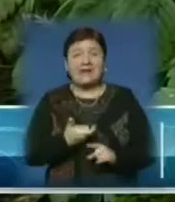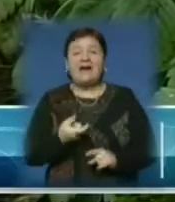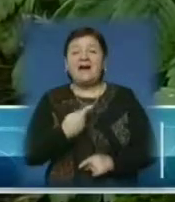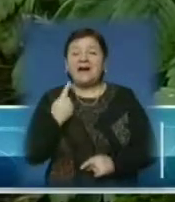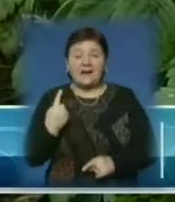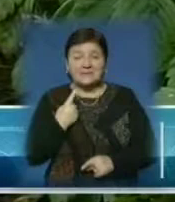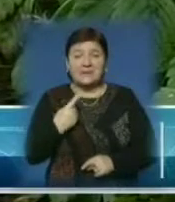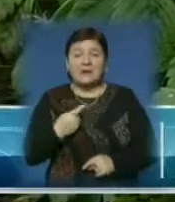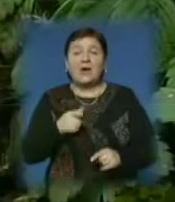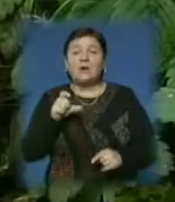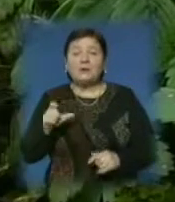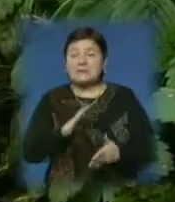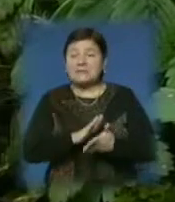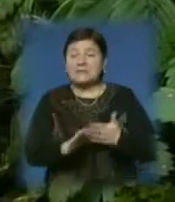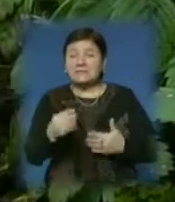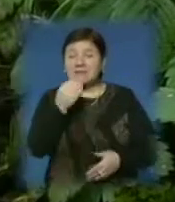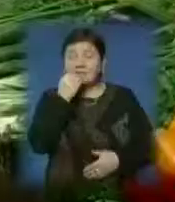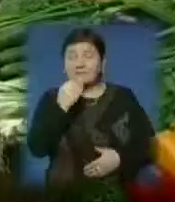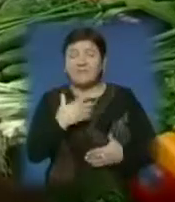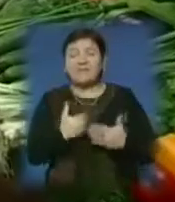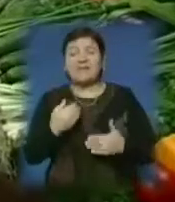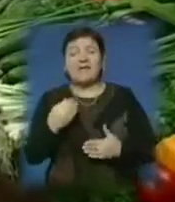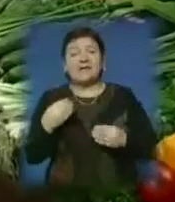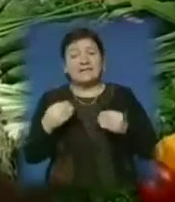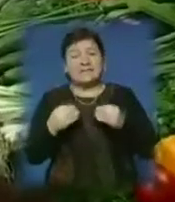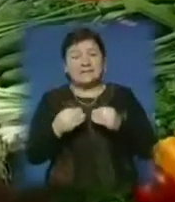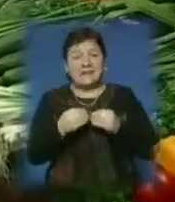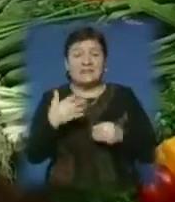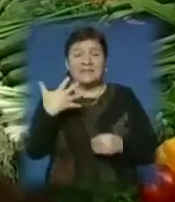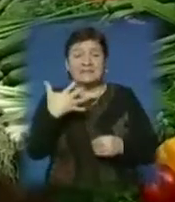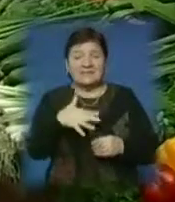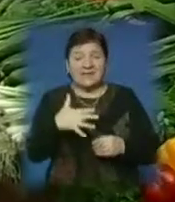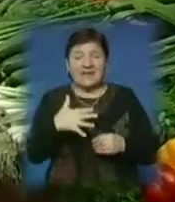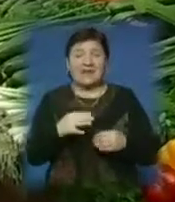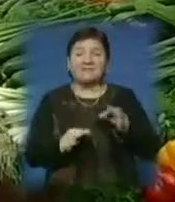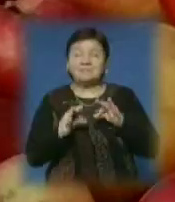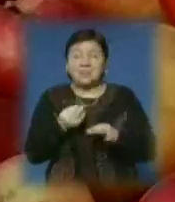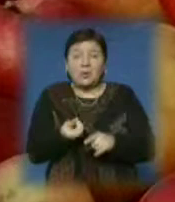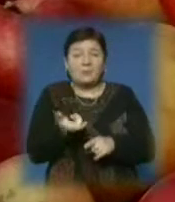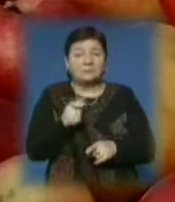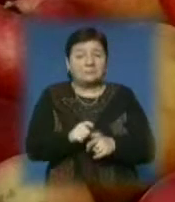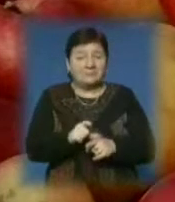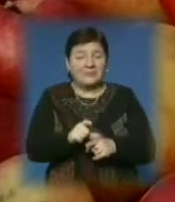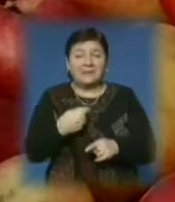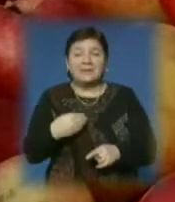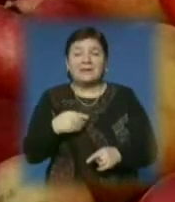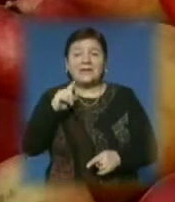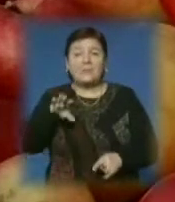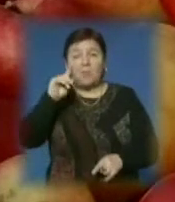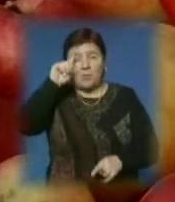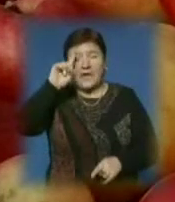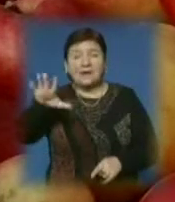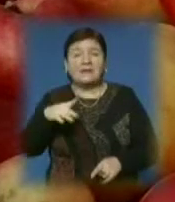згодні платити за чисті харчі від 10 до 50 відсотків дорожча. У нас такі продукти ще не дуже популярні.